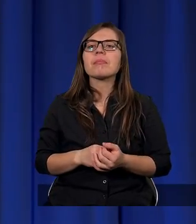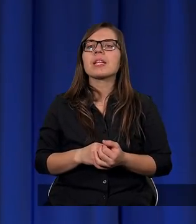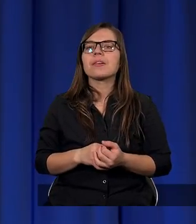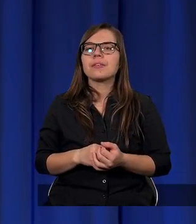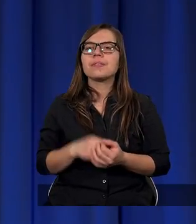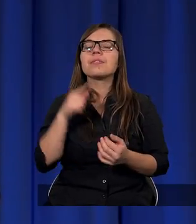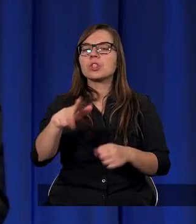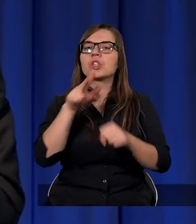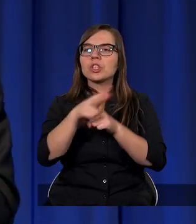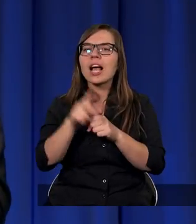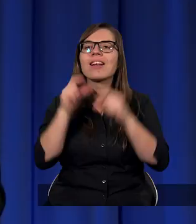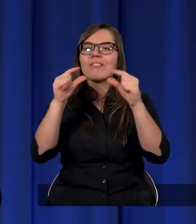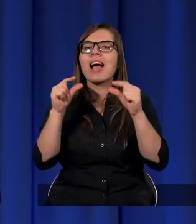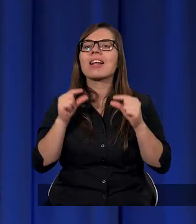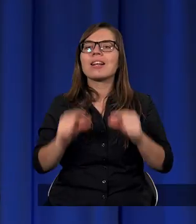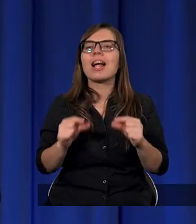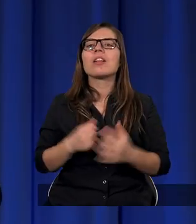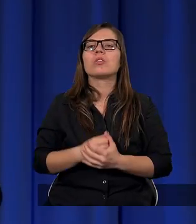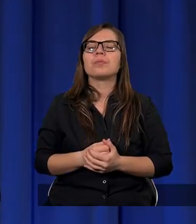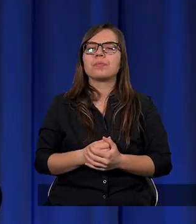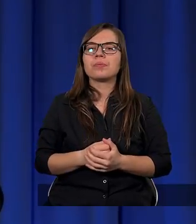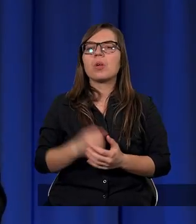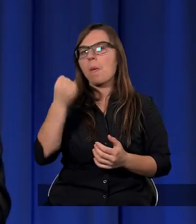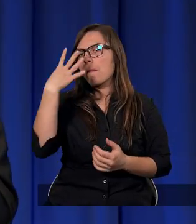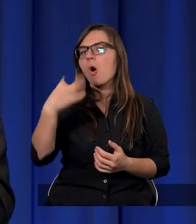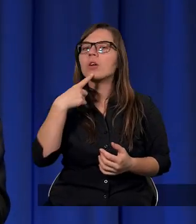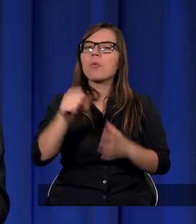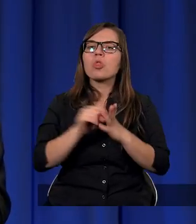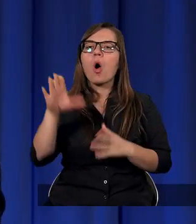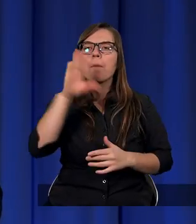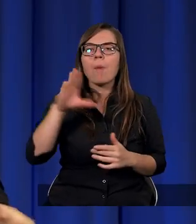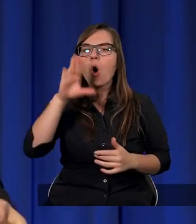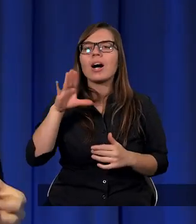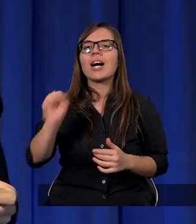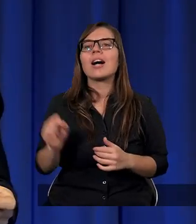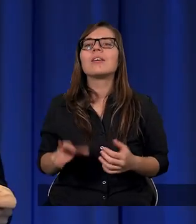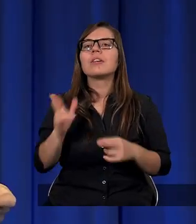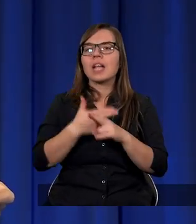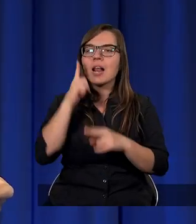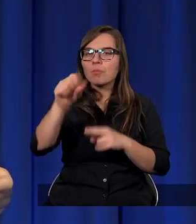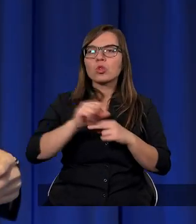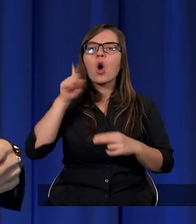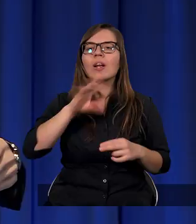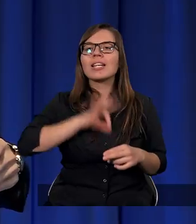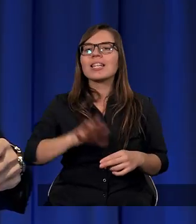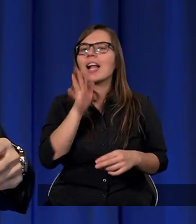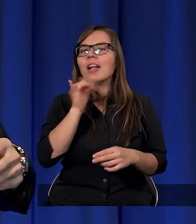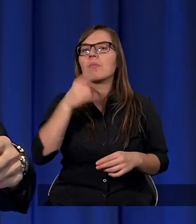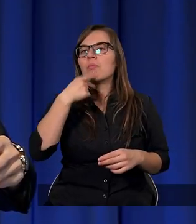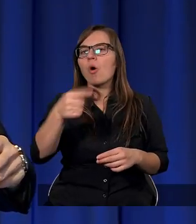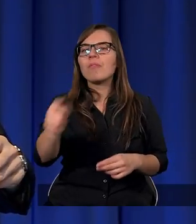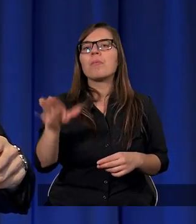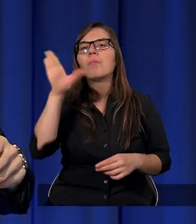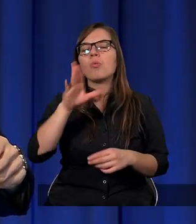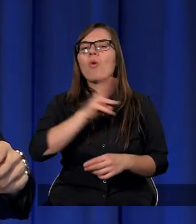od trzynastego wersetu Mojżesz powiedział do Boga kiedy pójdę do synów Izraela i powiem im